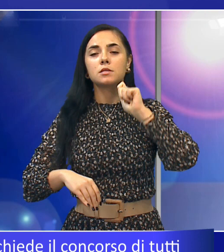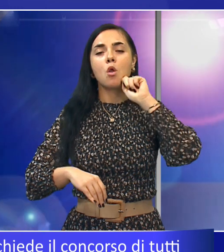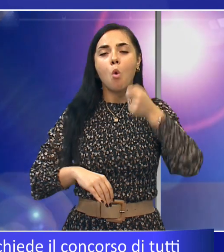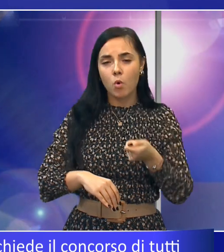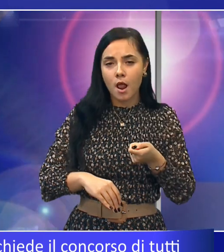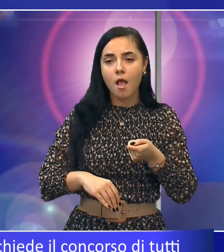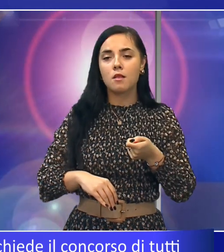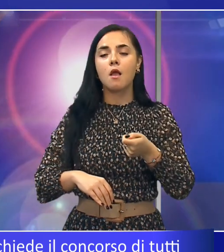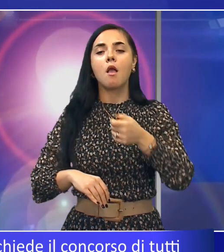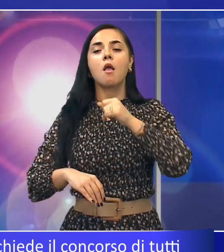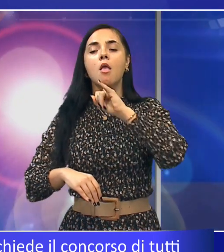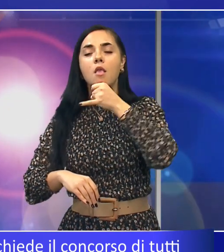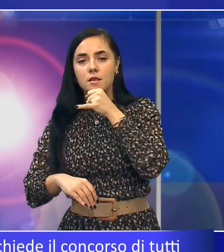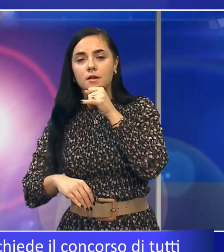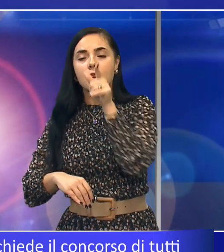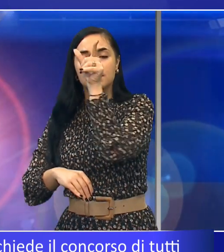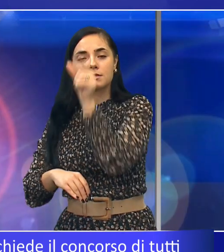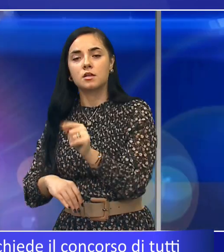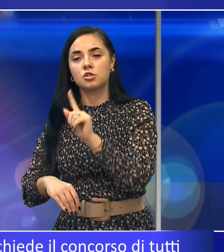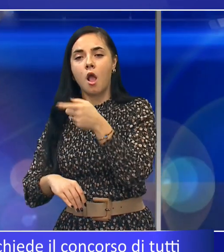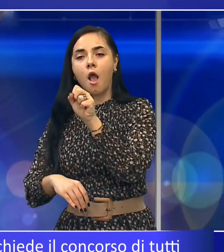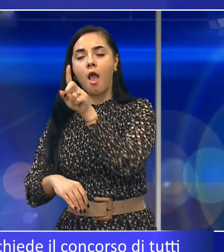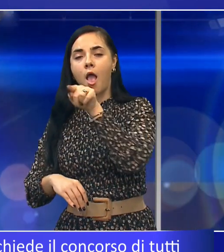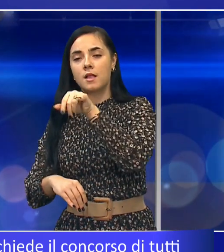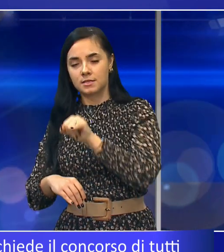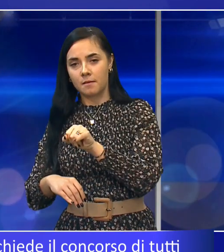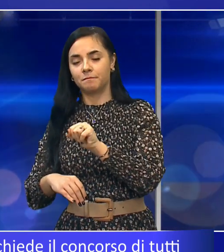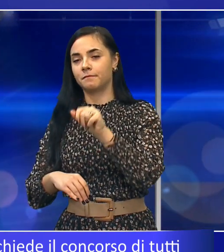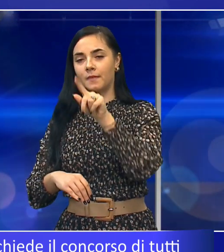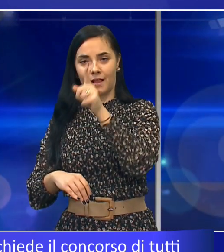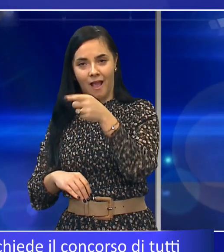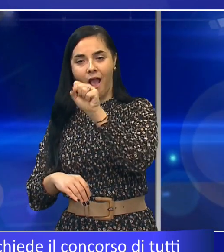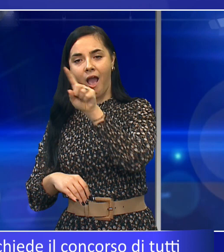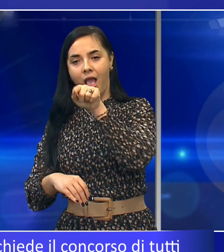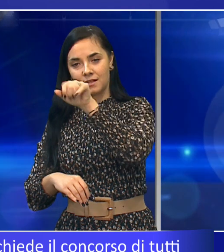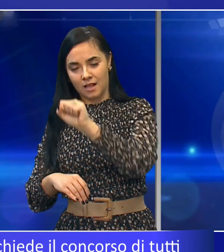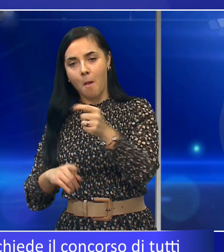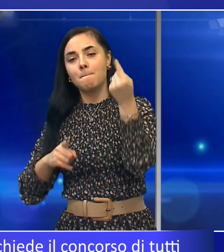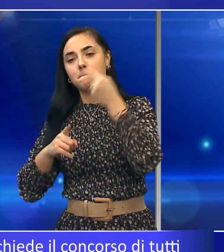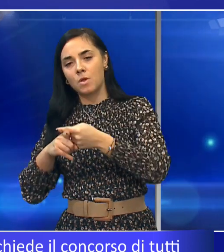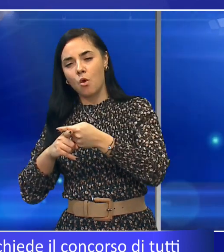Israele e Gaza, e tanti altri paesi in guerra.